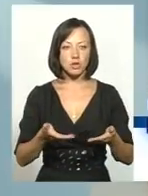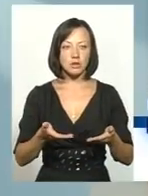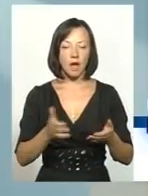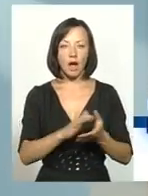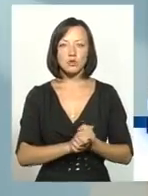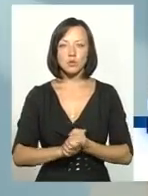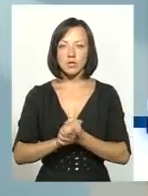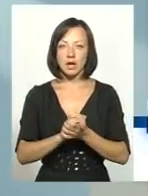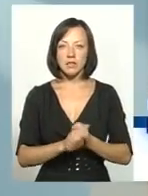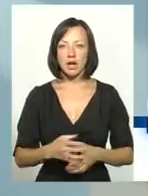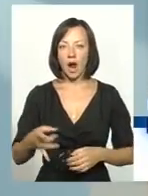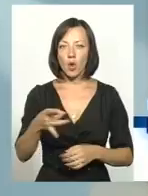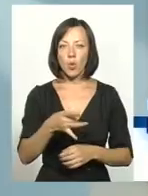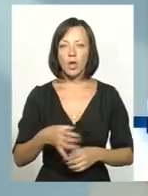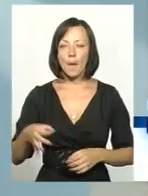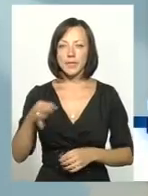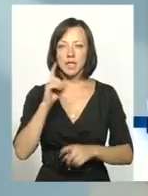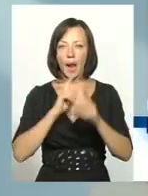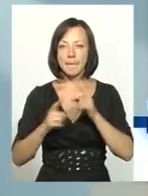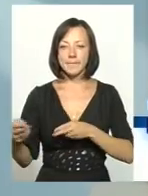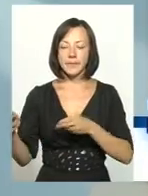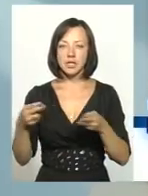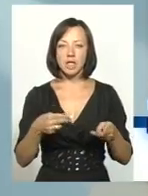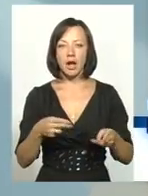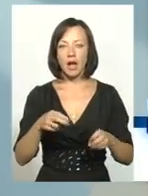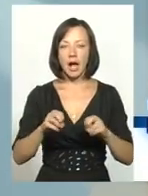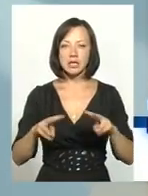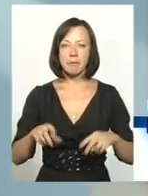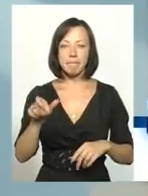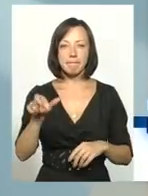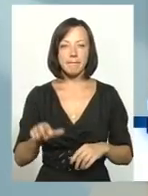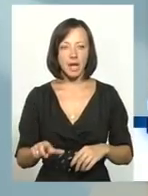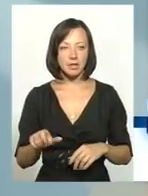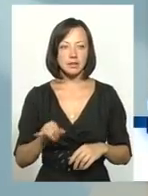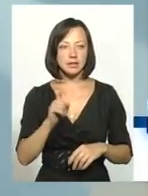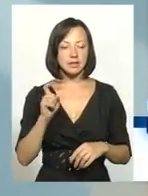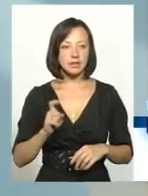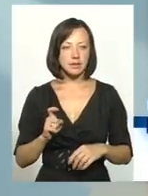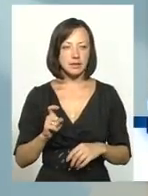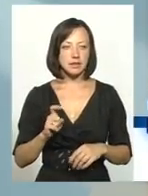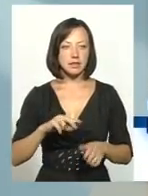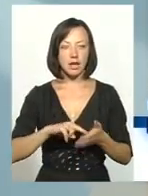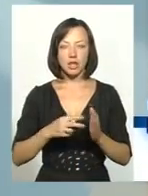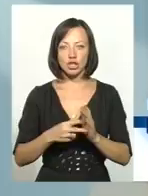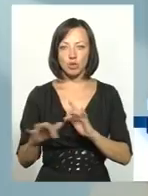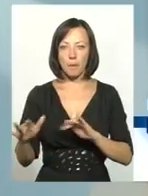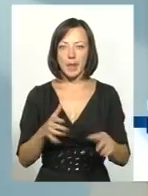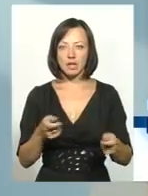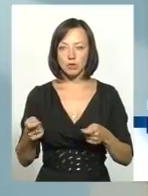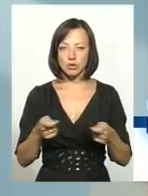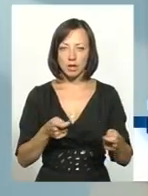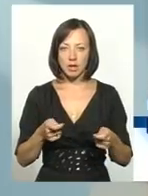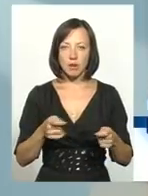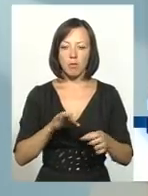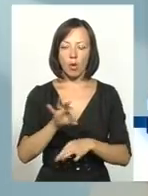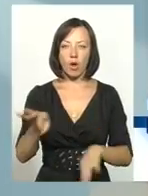районних і обласних рад. До нас приїжджає експерт з стратегічного менеджменту і з управління